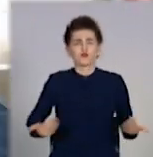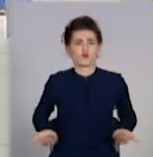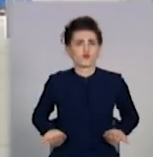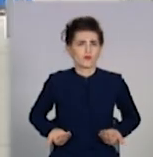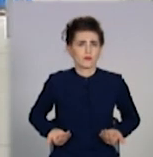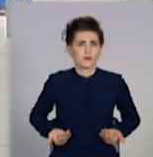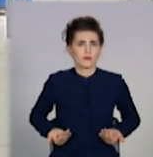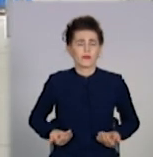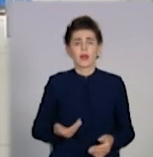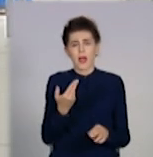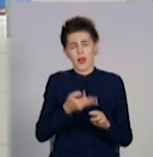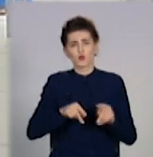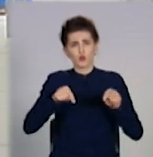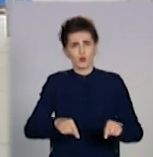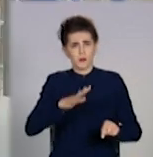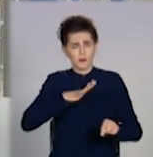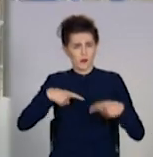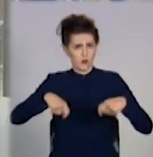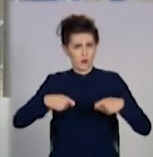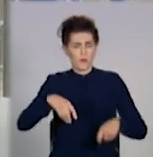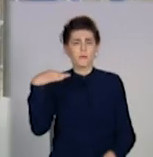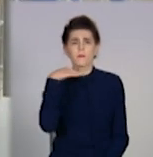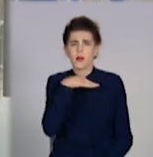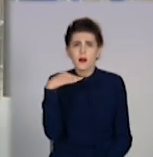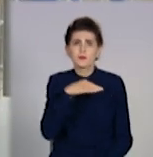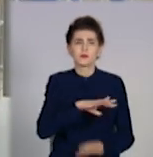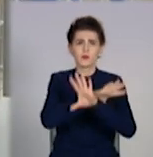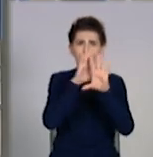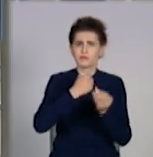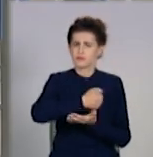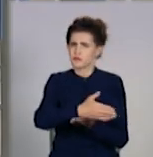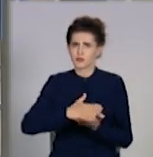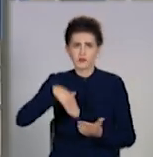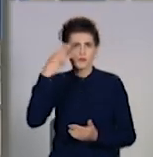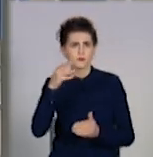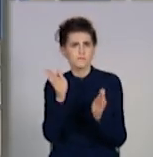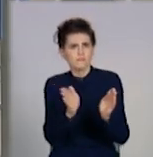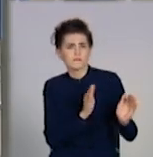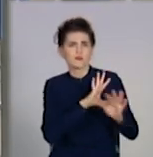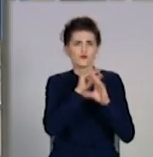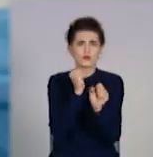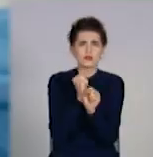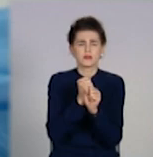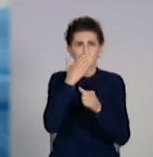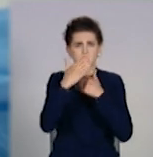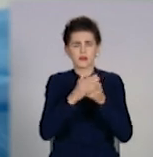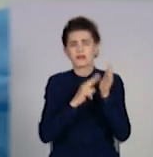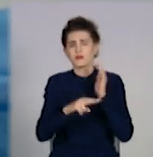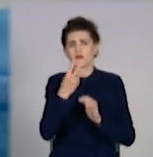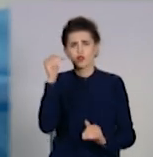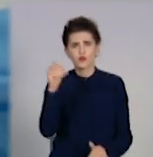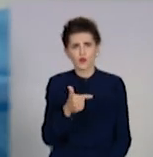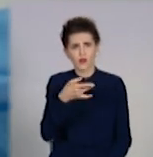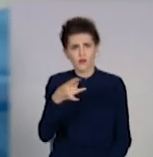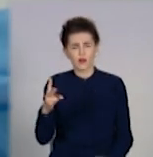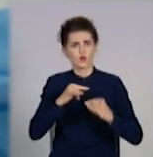А тут продавали м'ясо. Підприємці облаштували все за новими стандартами. Витратили 70 тисяч гривень. Купили